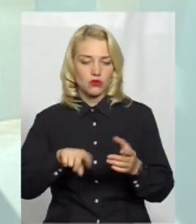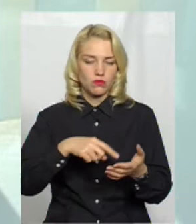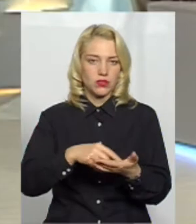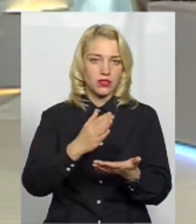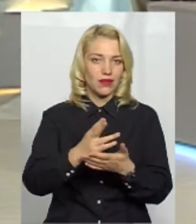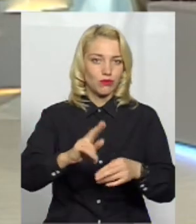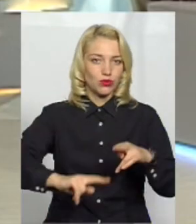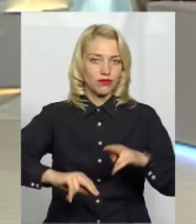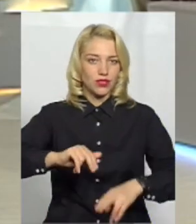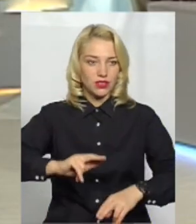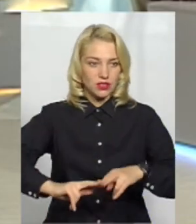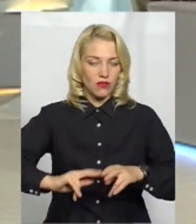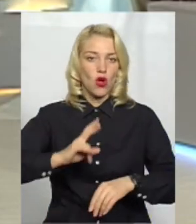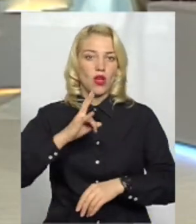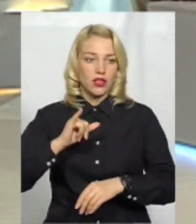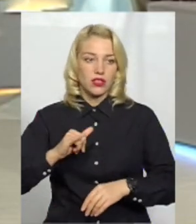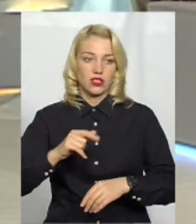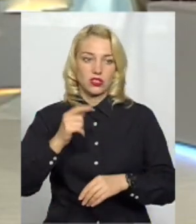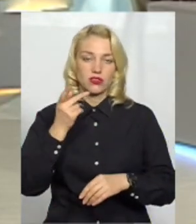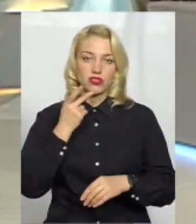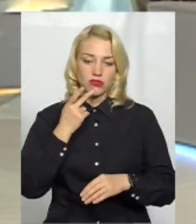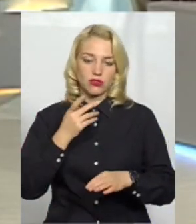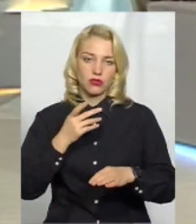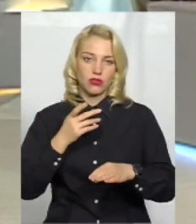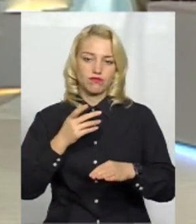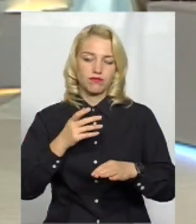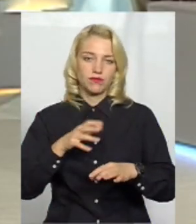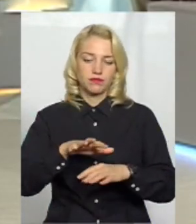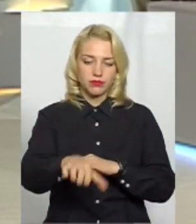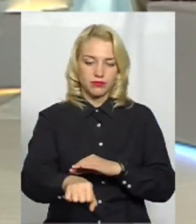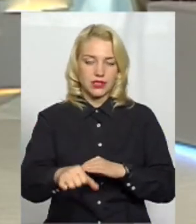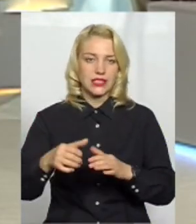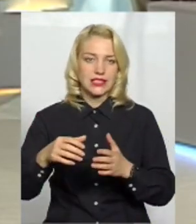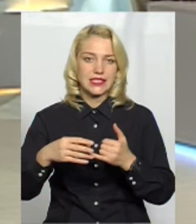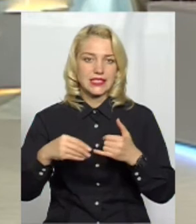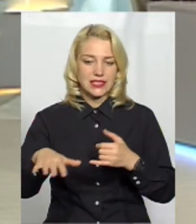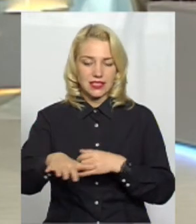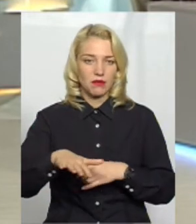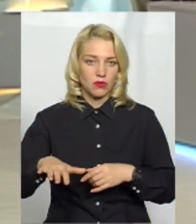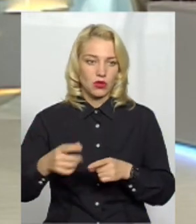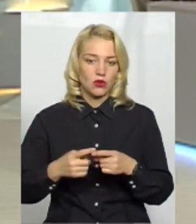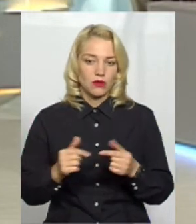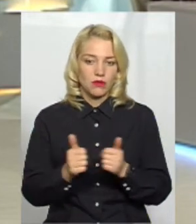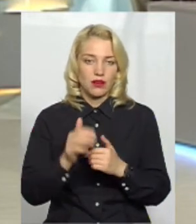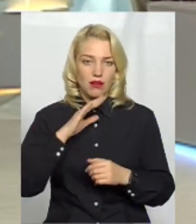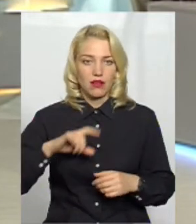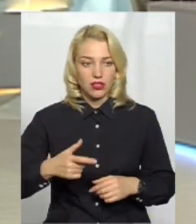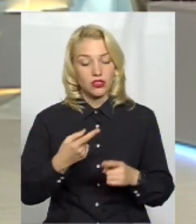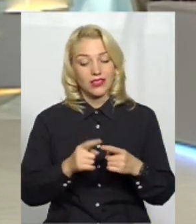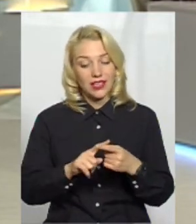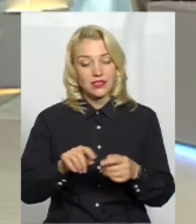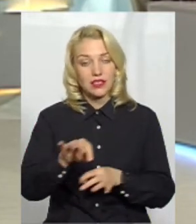будівництво, і часто ми заходимо на ці прибережні смуги, не ми, а забудовники. І тому ця схема